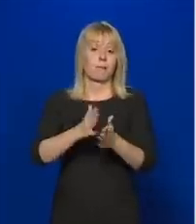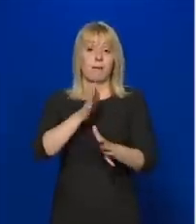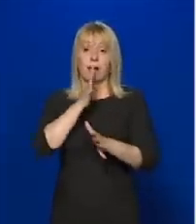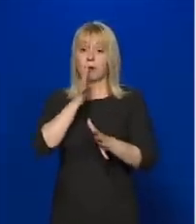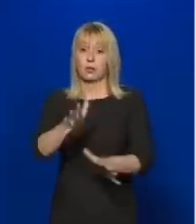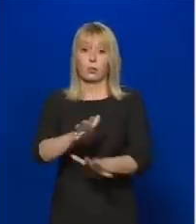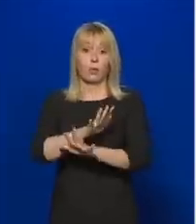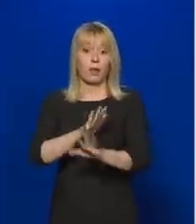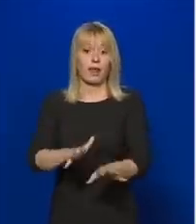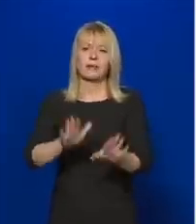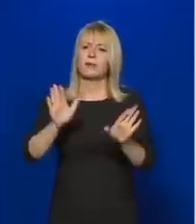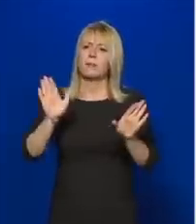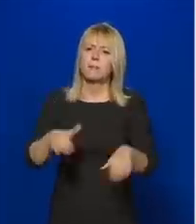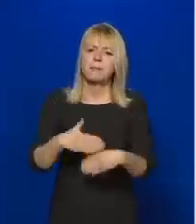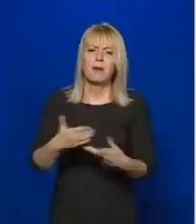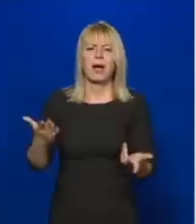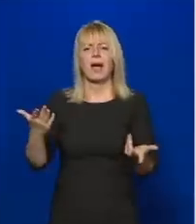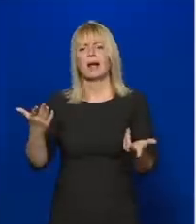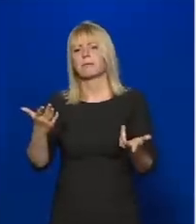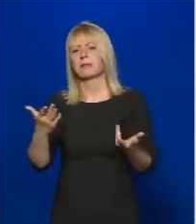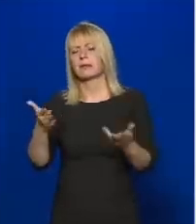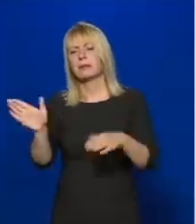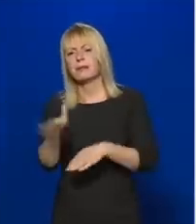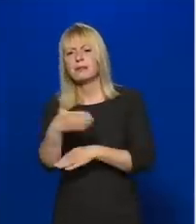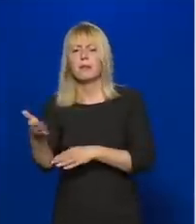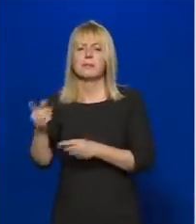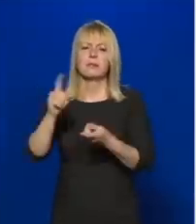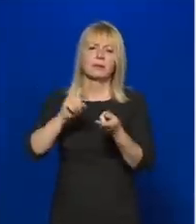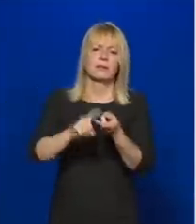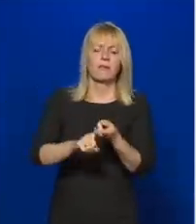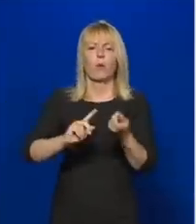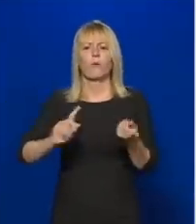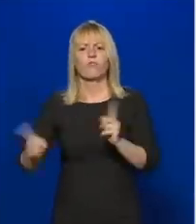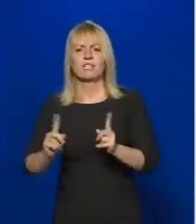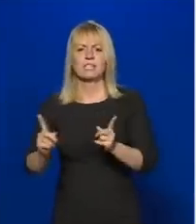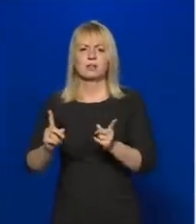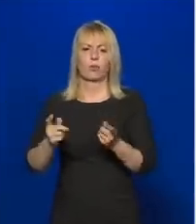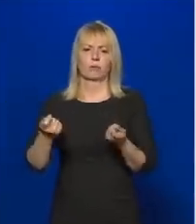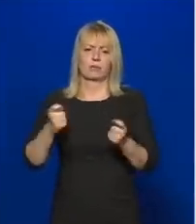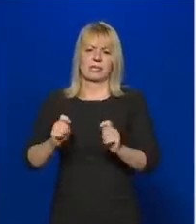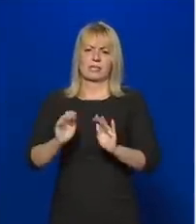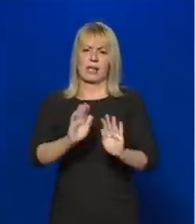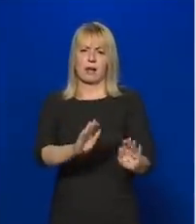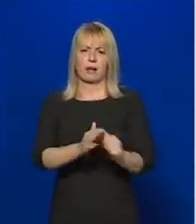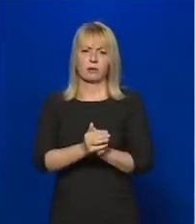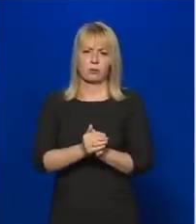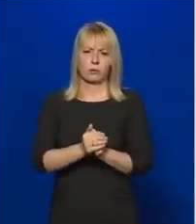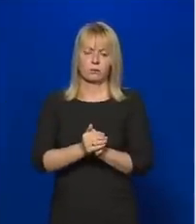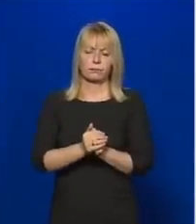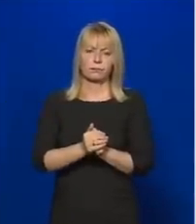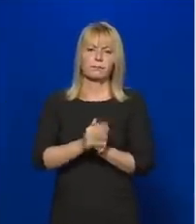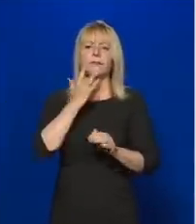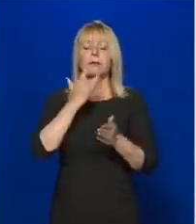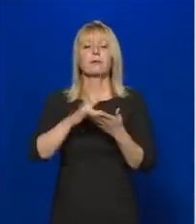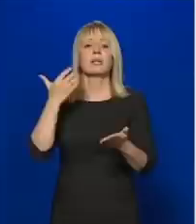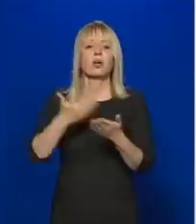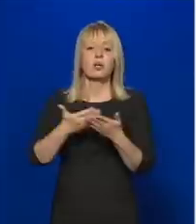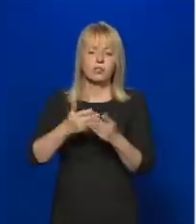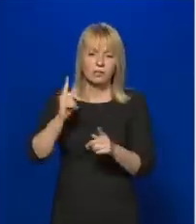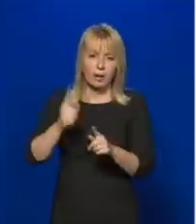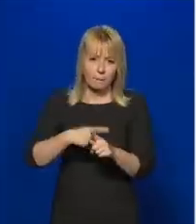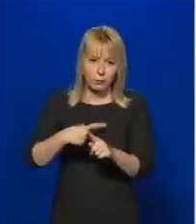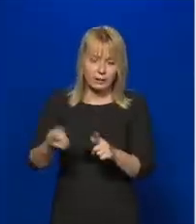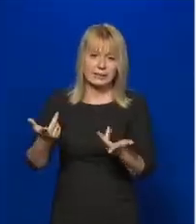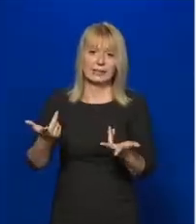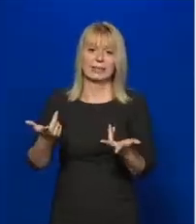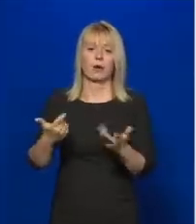bármiféle racionalitáshoz való viszony az kizárható. Tehát mondjuk, aki gazdaságpolitika terén